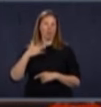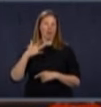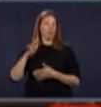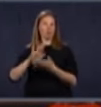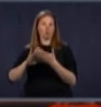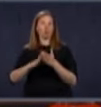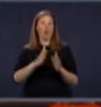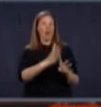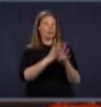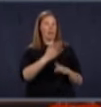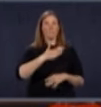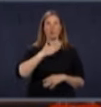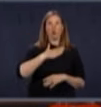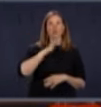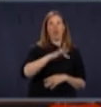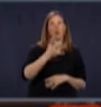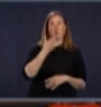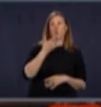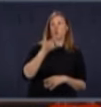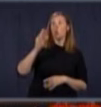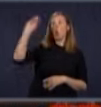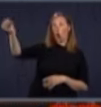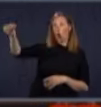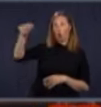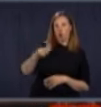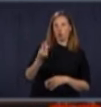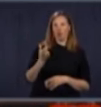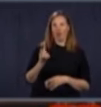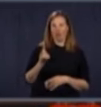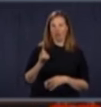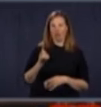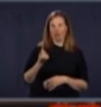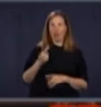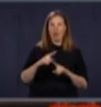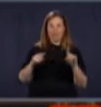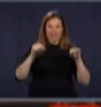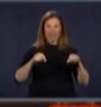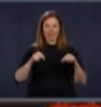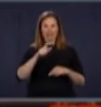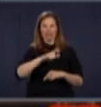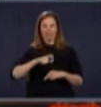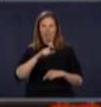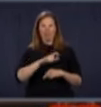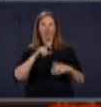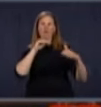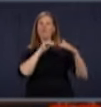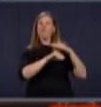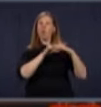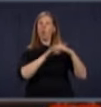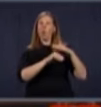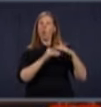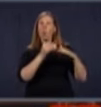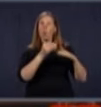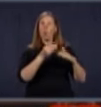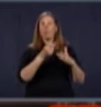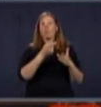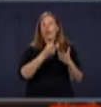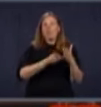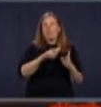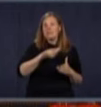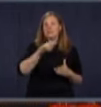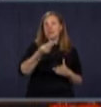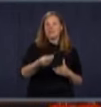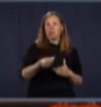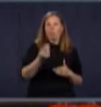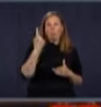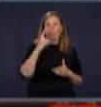c'est contesté. Il des gens qui pensent qu'il devrait y avoir un remboursement. Alors, existe au Québec un mécanisme qui s'appelle le Fonds d'indemnisation des clients d'agences de voyage, et le